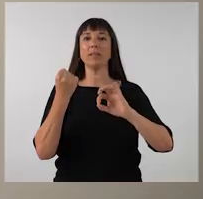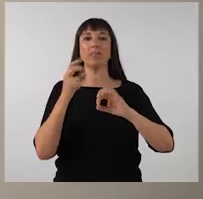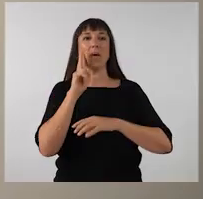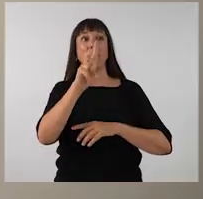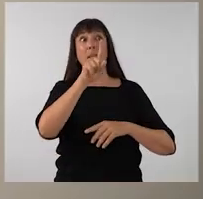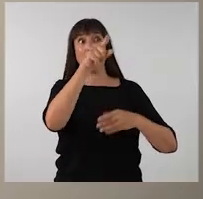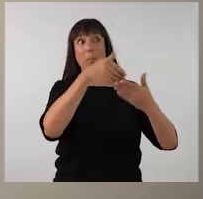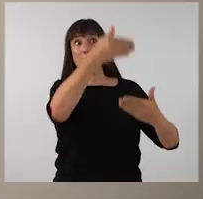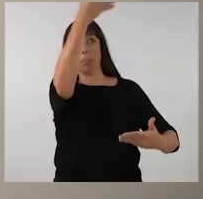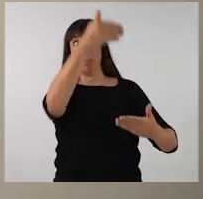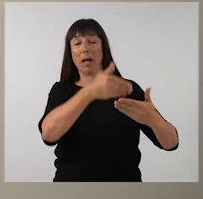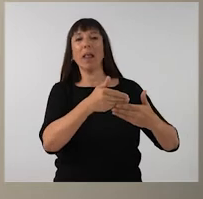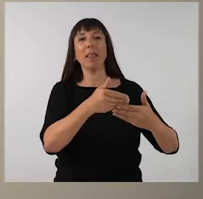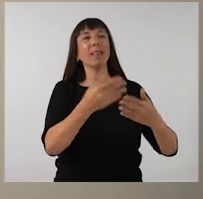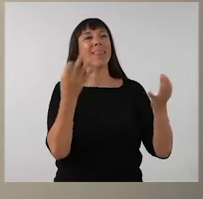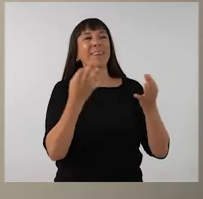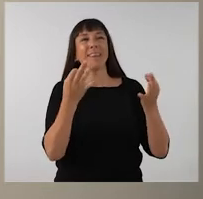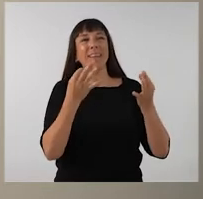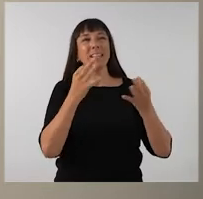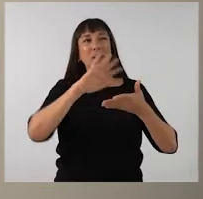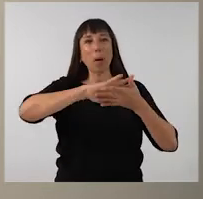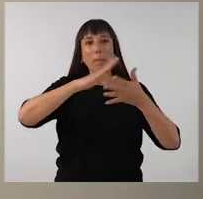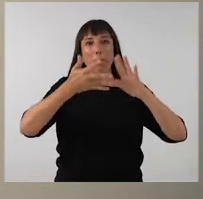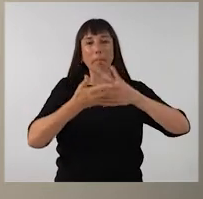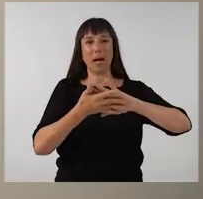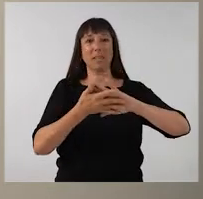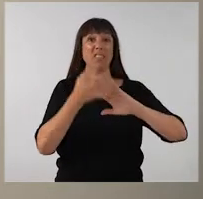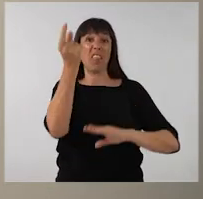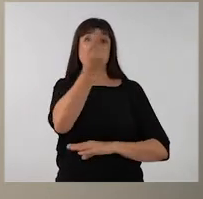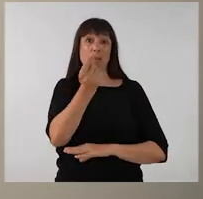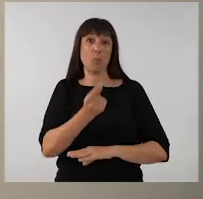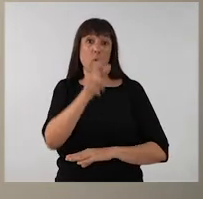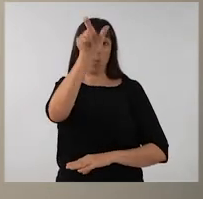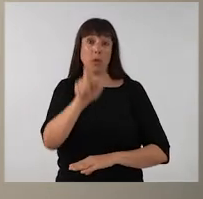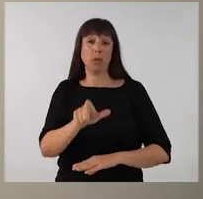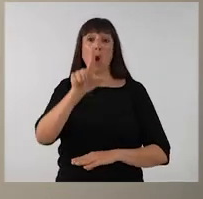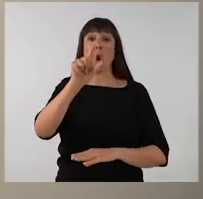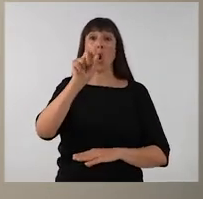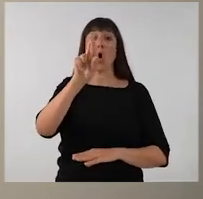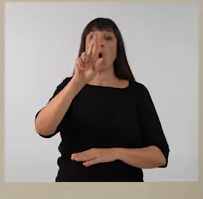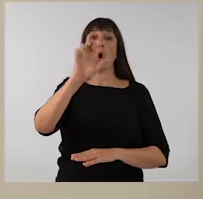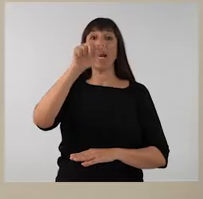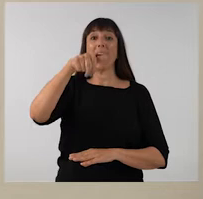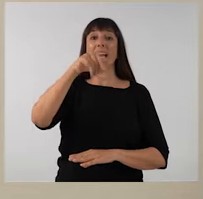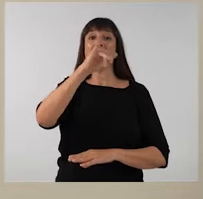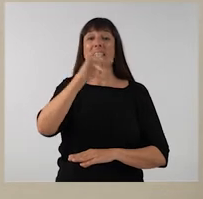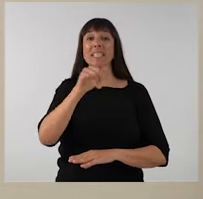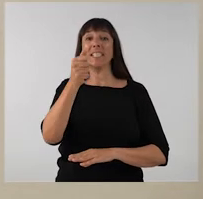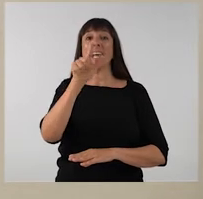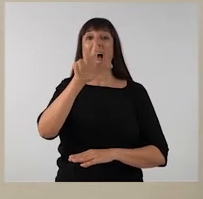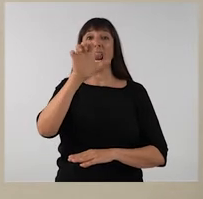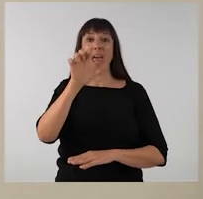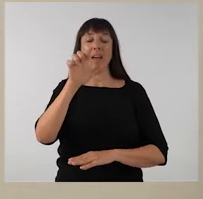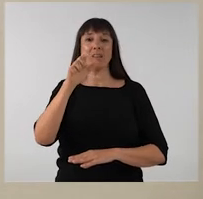La paret de la paret de Claudi Lorenzale